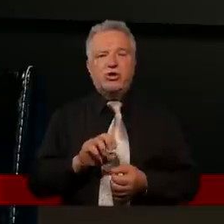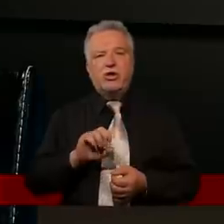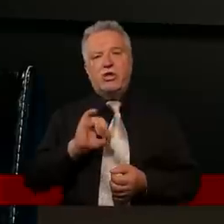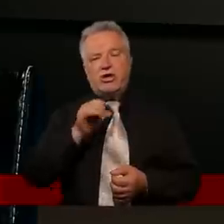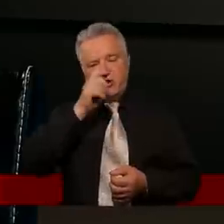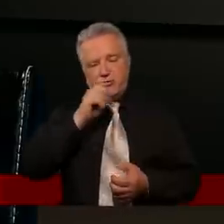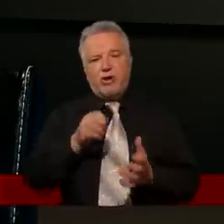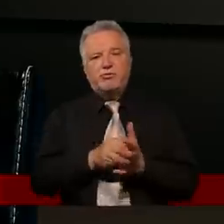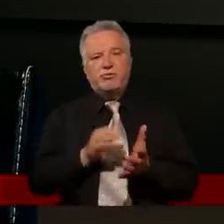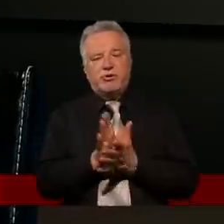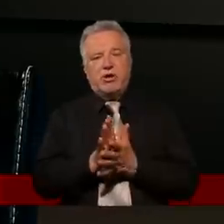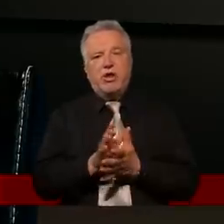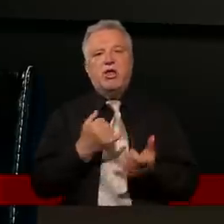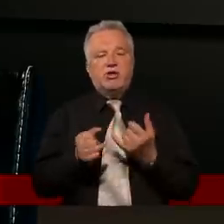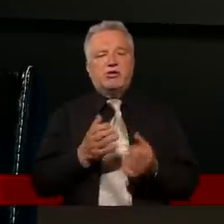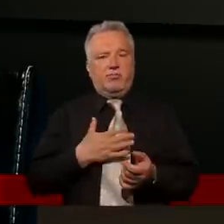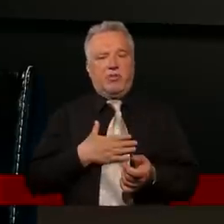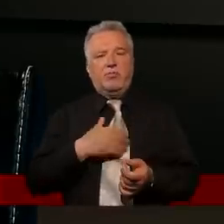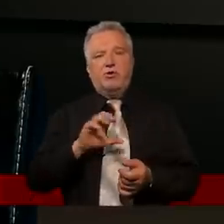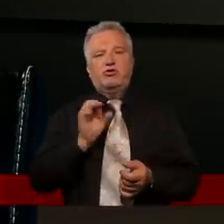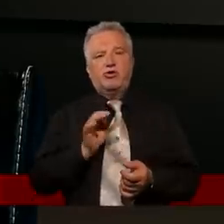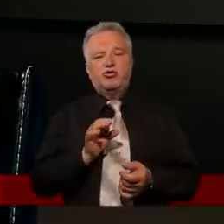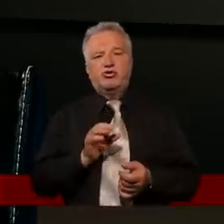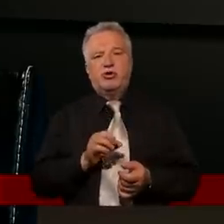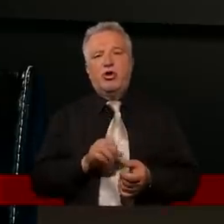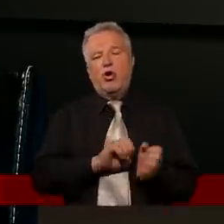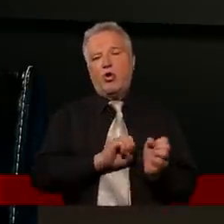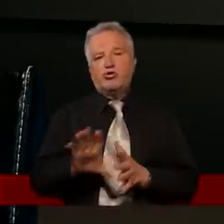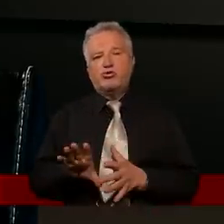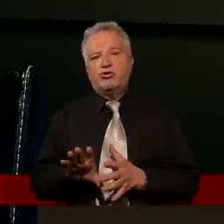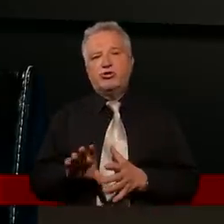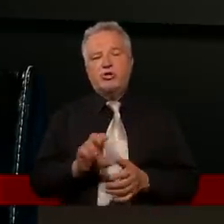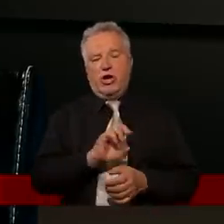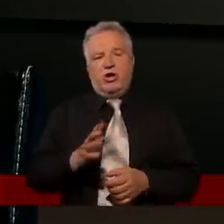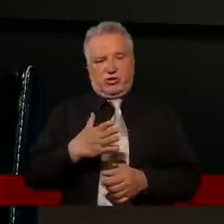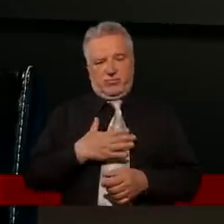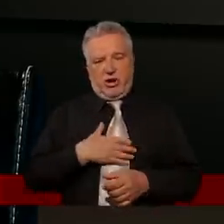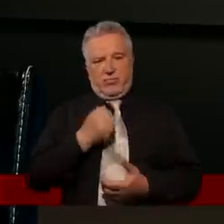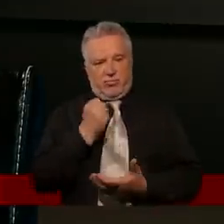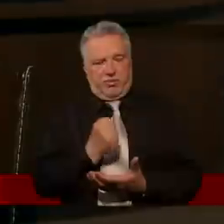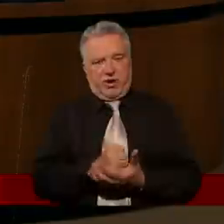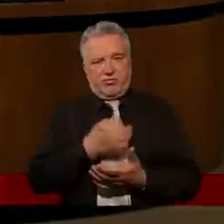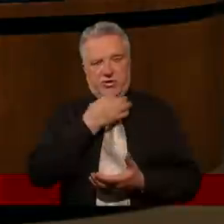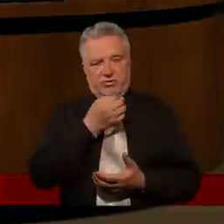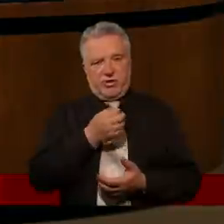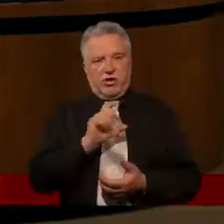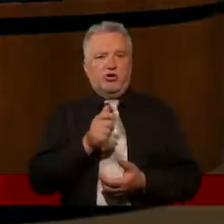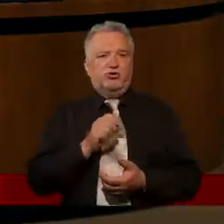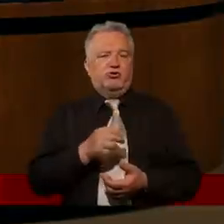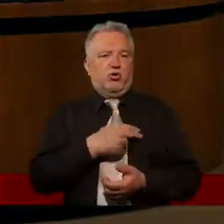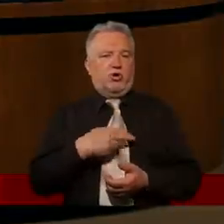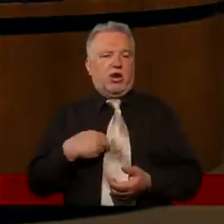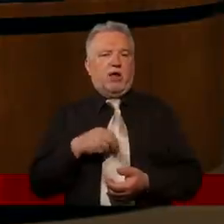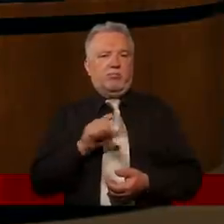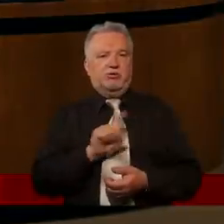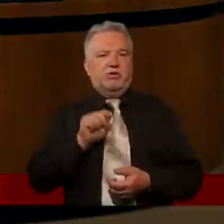przyzwyczajenia. Jeżeli mamy się tego wyrzec, to mamy prawo się zapytać, co z tego będziemy mieli? Ja bym tutaj użyła